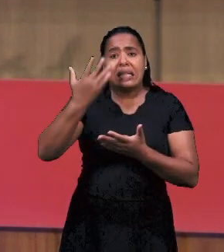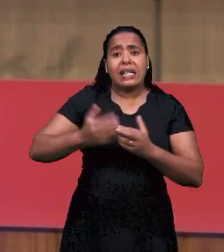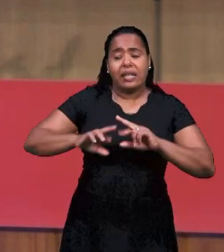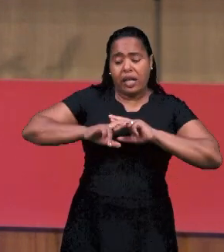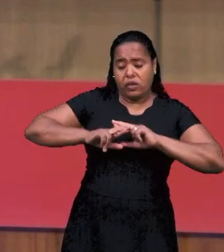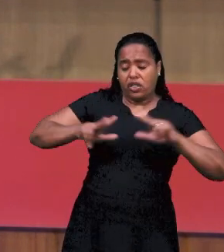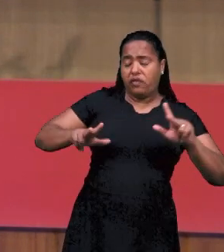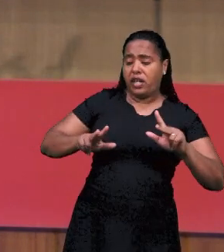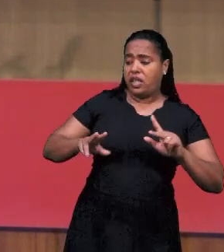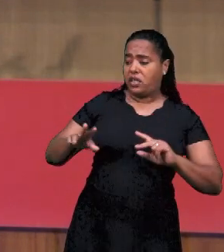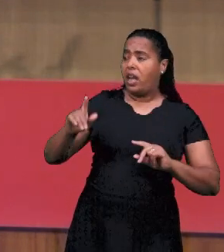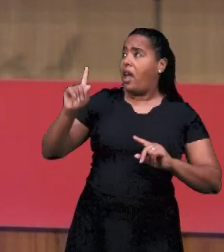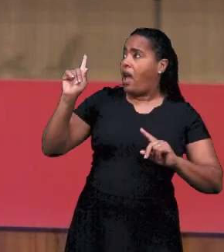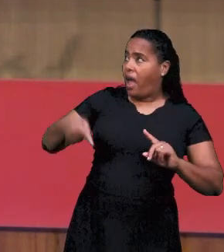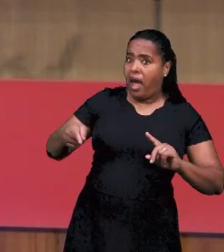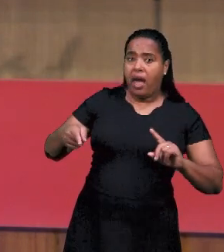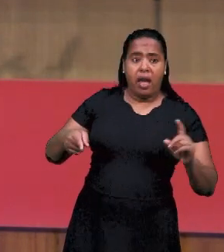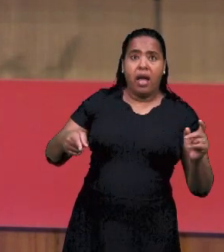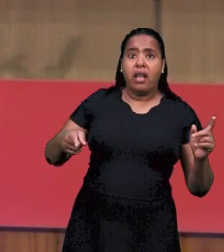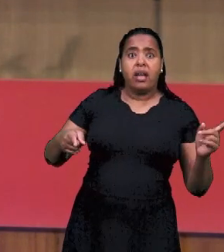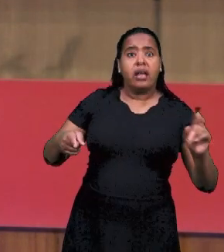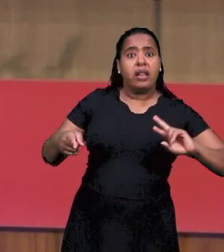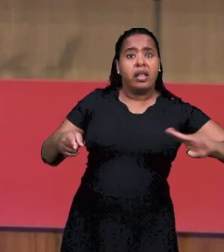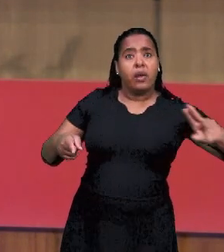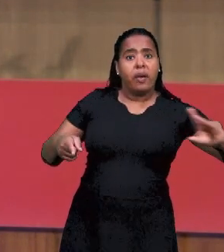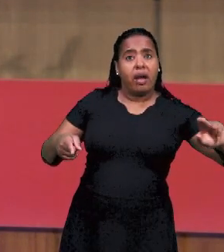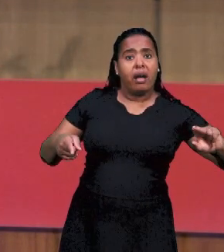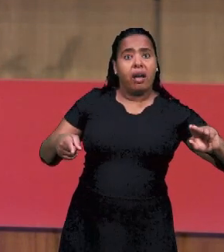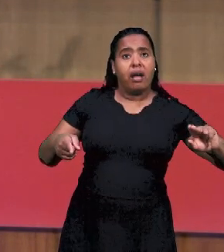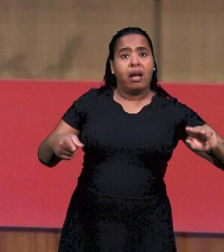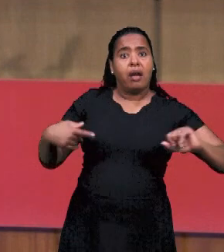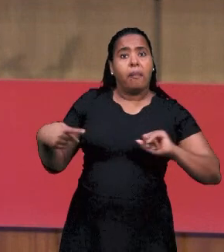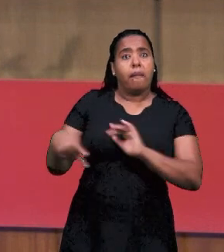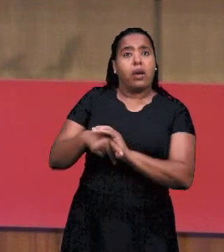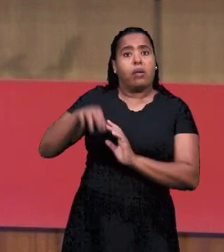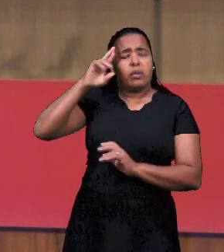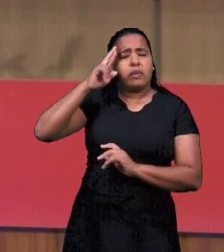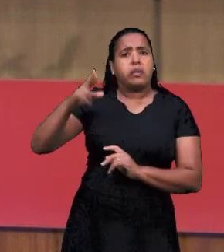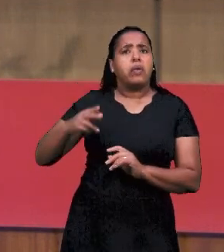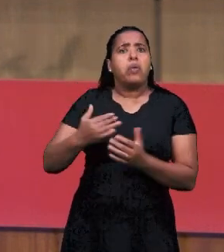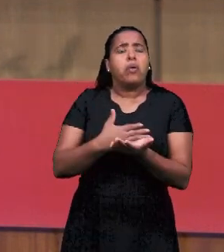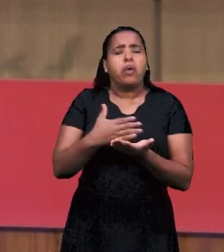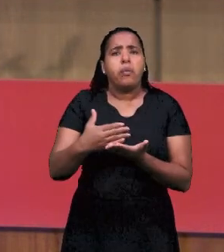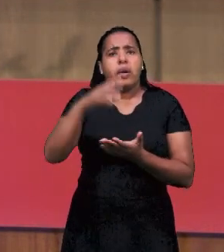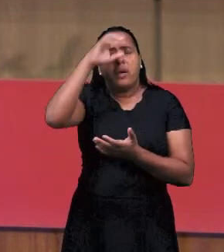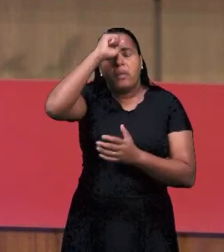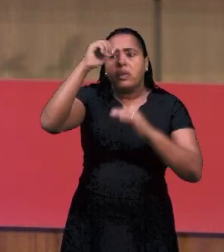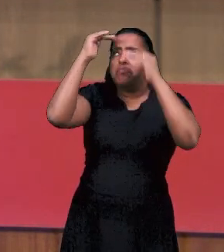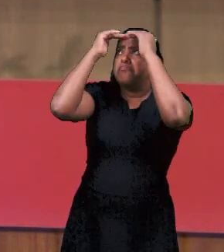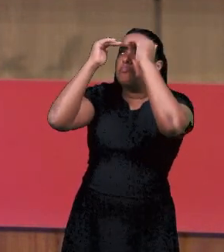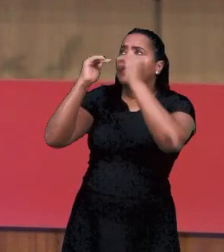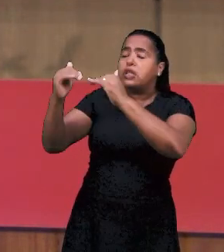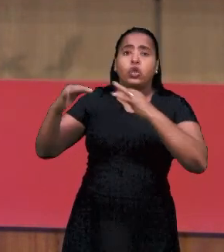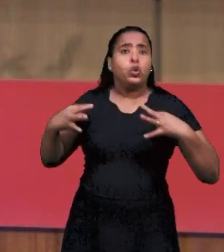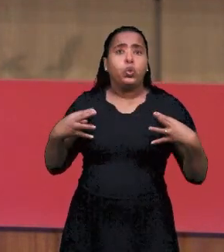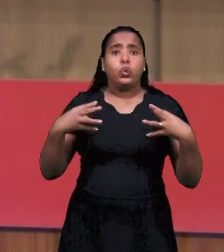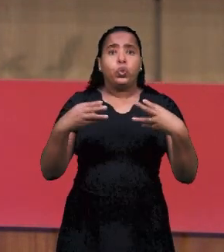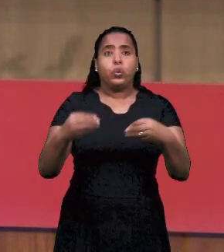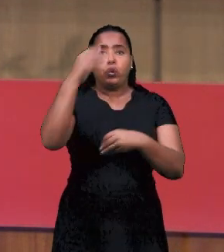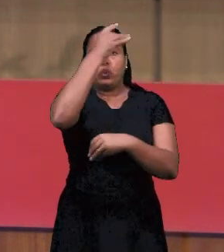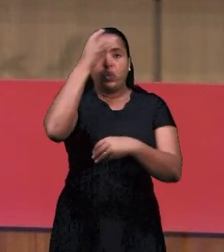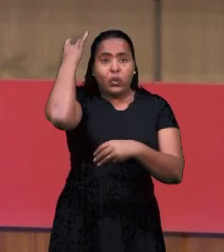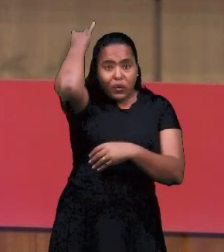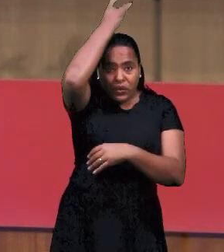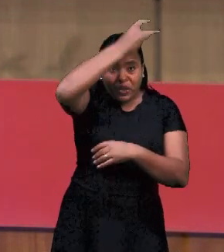Провозить разницу между тем, что от Бога, а что не от Бога. Вы научаетесь